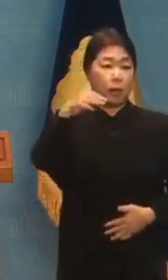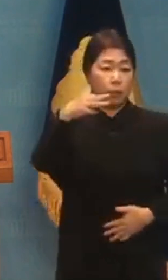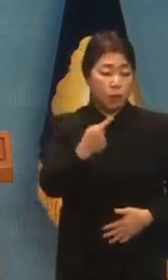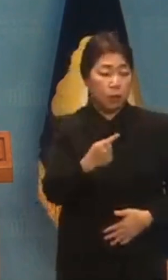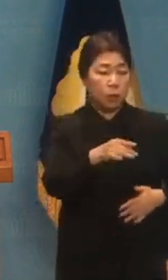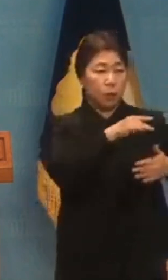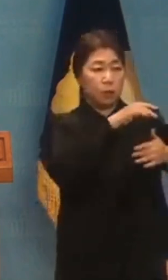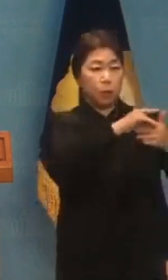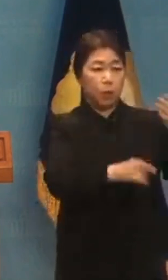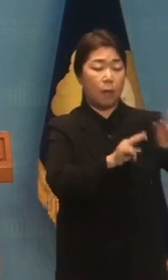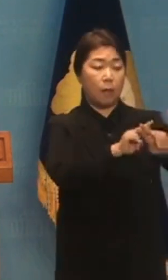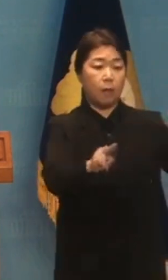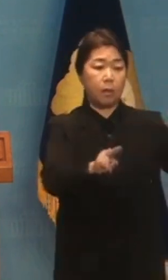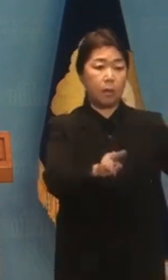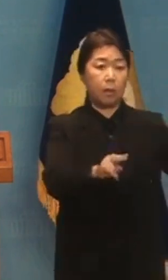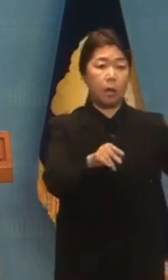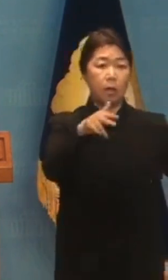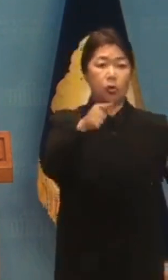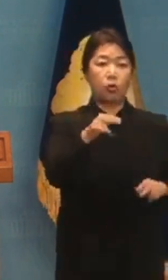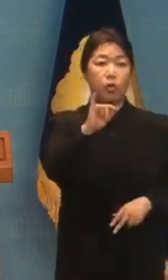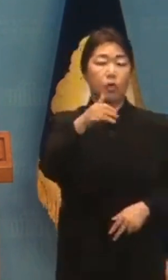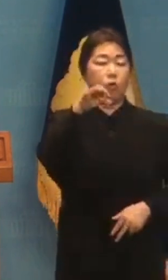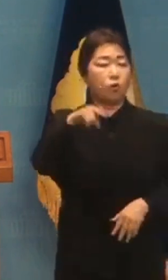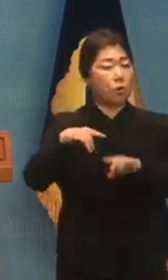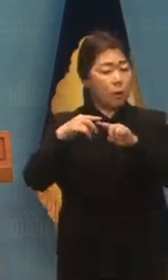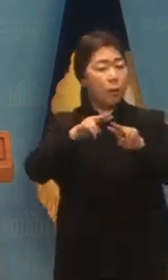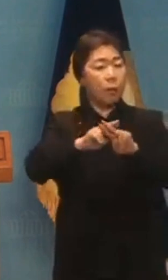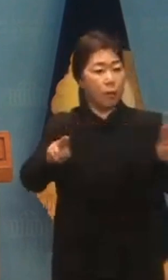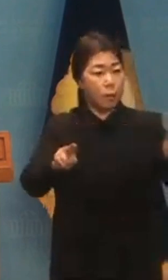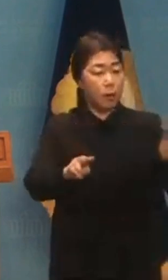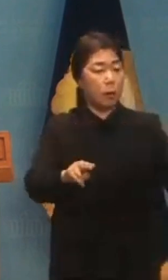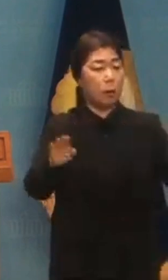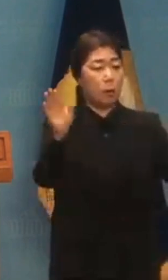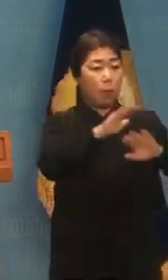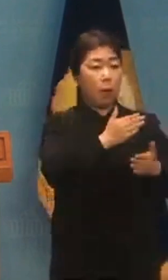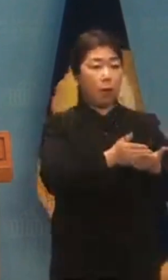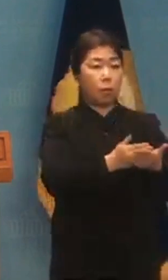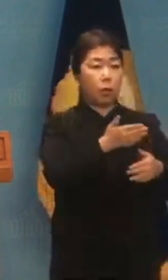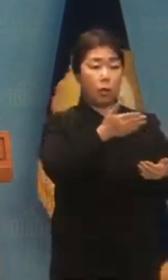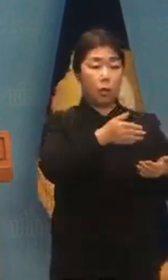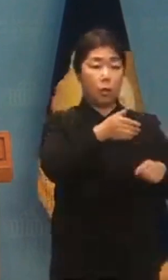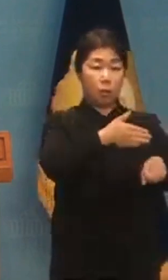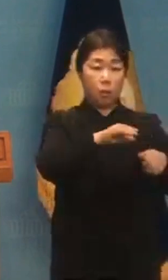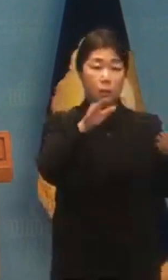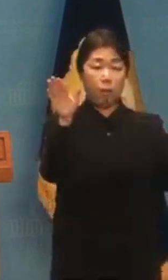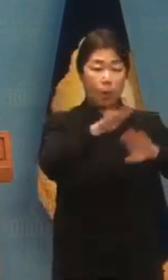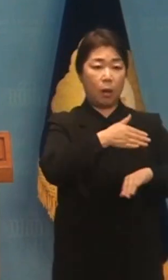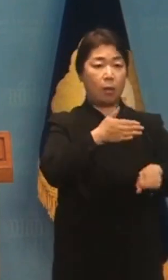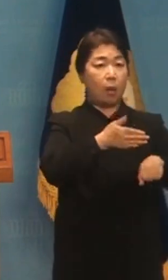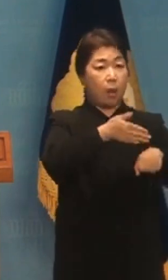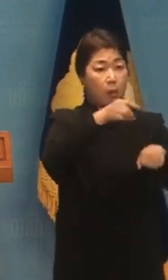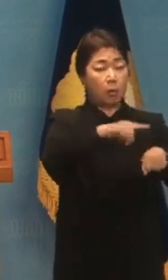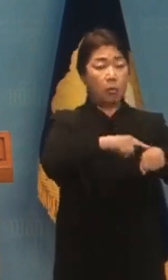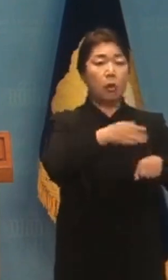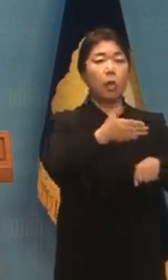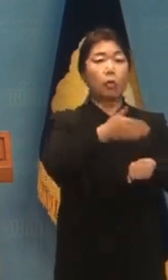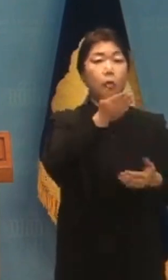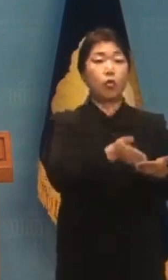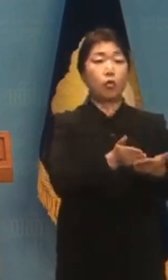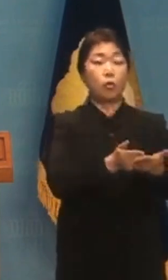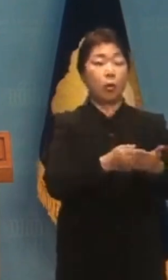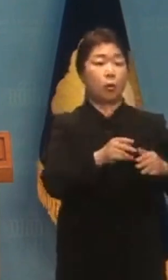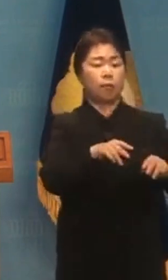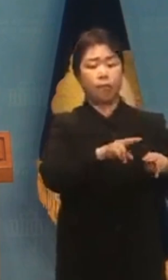폐지, 9시 뉴스를 진행하던 이소정 앵커의 일방적인 하차까지 박민사장의